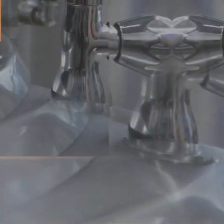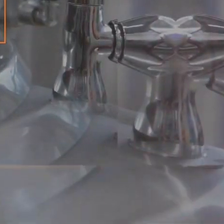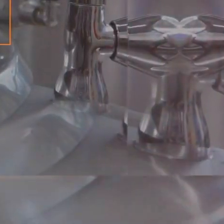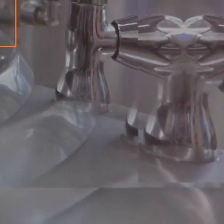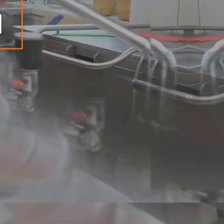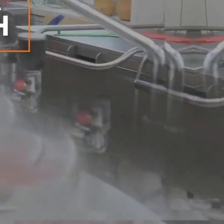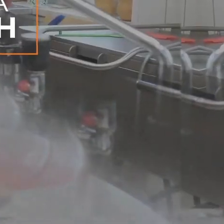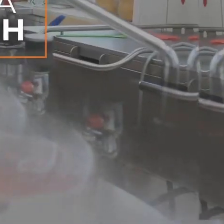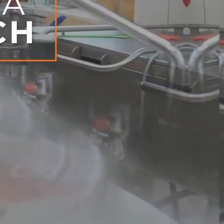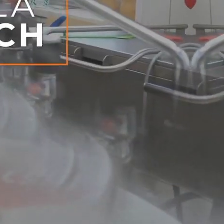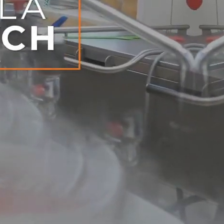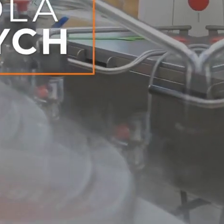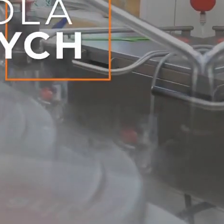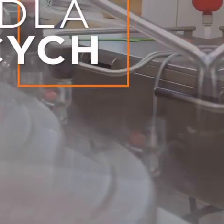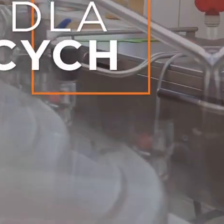Muzyka